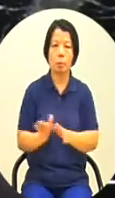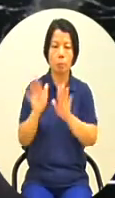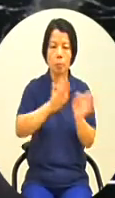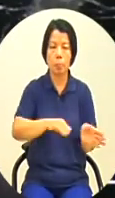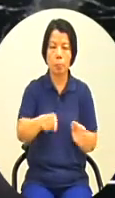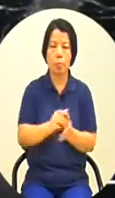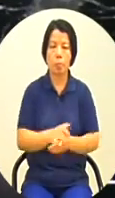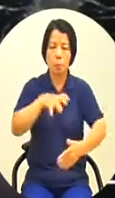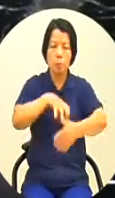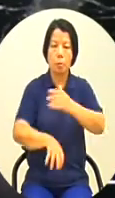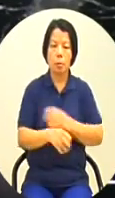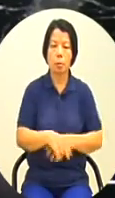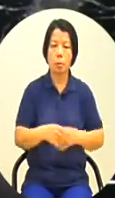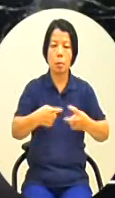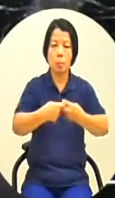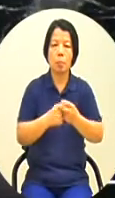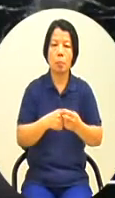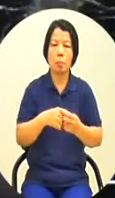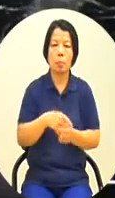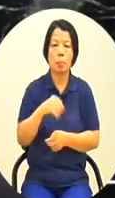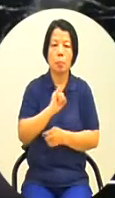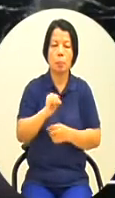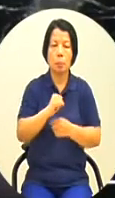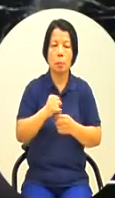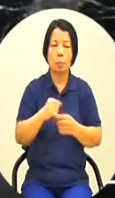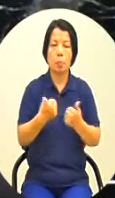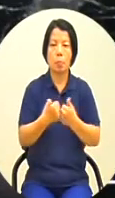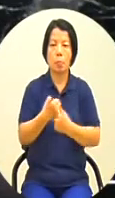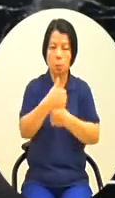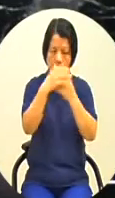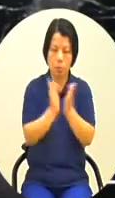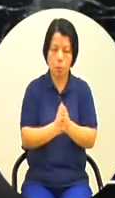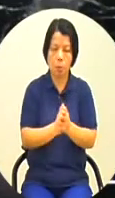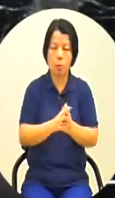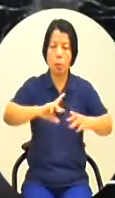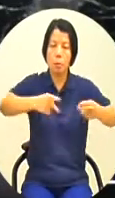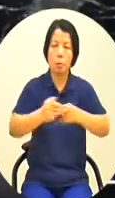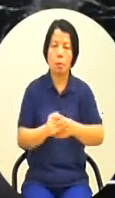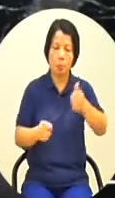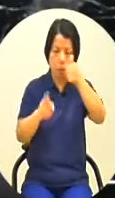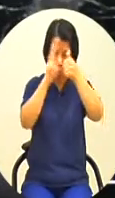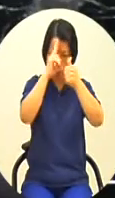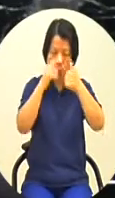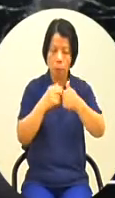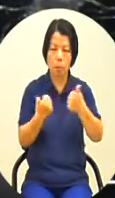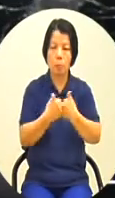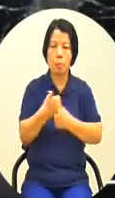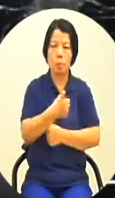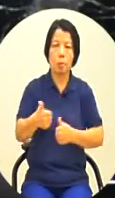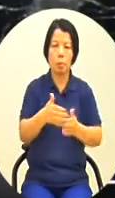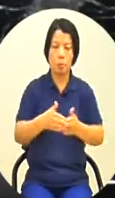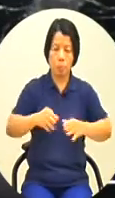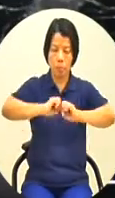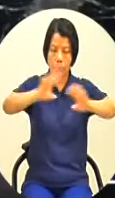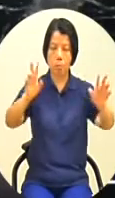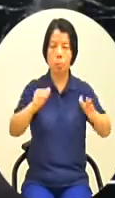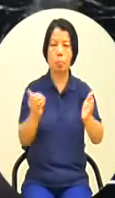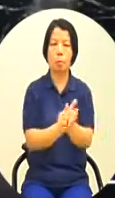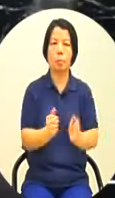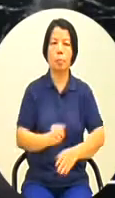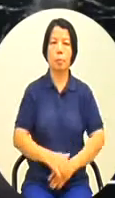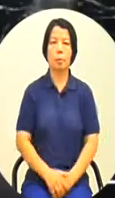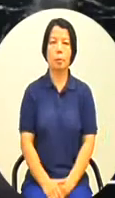來是李梅貞議員現在改為推舉許惠議員所以在這邊向大會提出報告邱文明